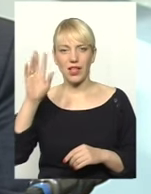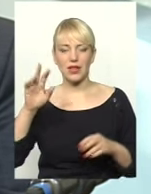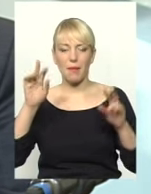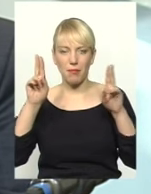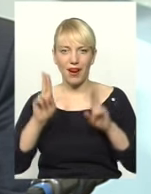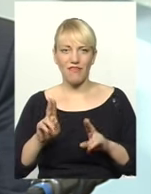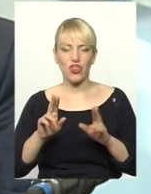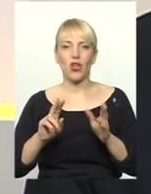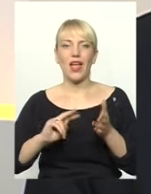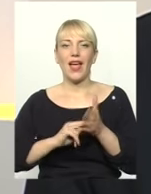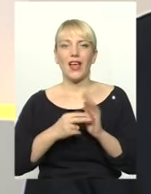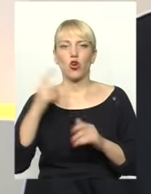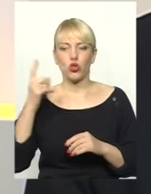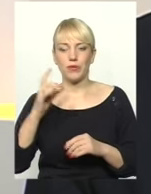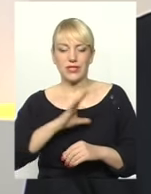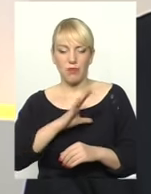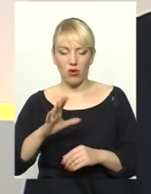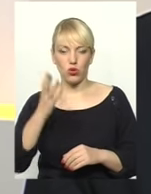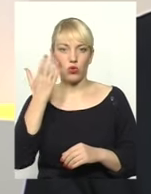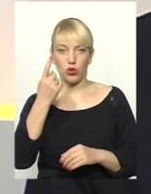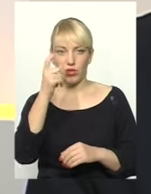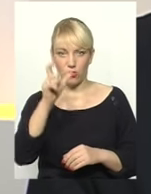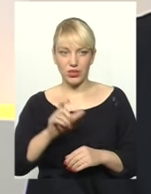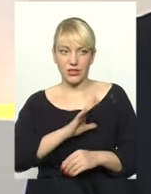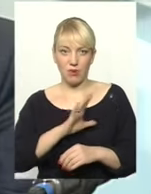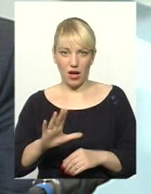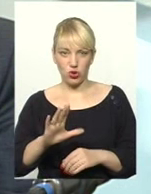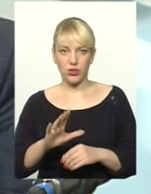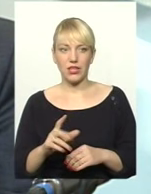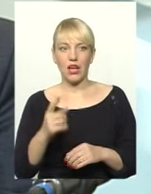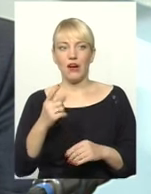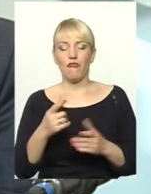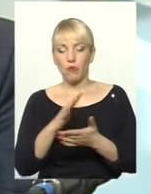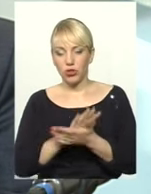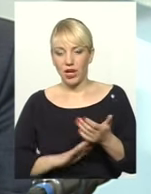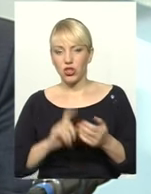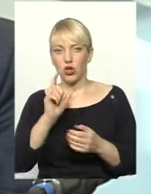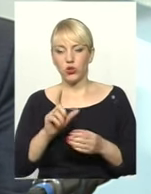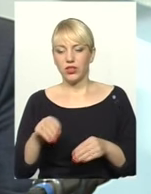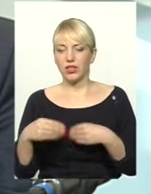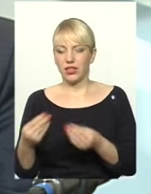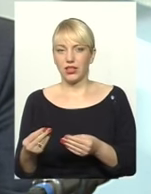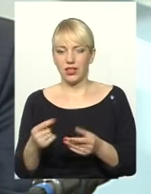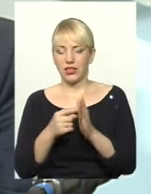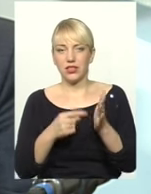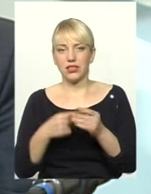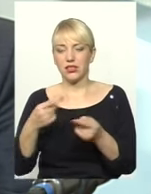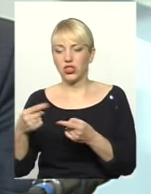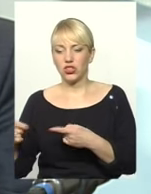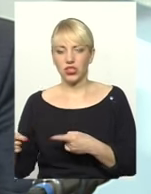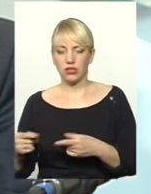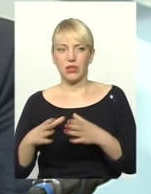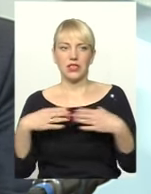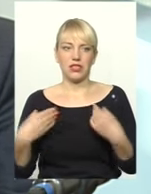економіки, збагачуючись, і коли одна людина збагачується, вона в подальшому дає поштовх для збагачення інших членів